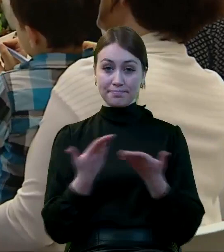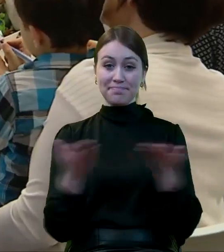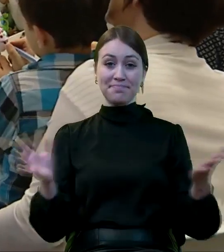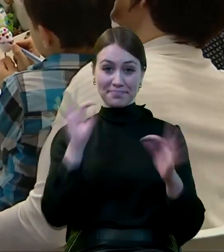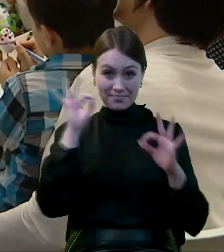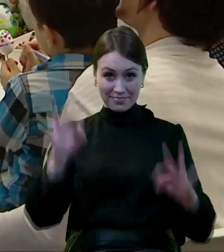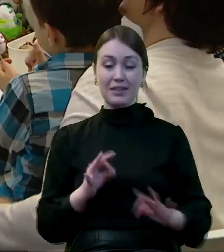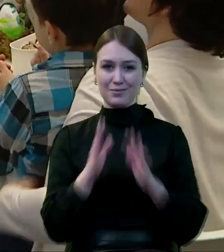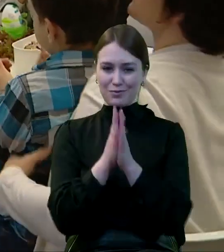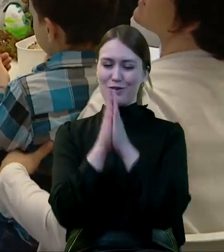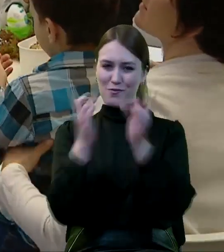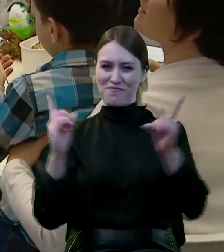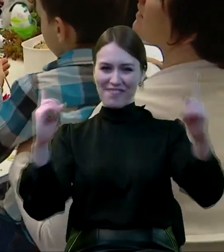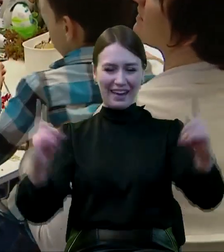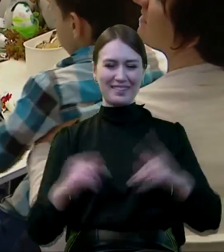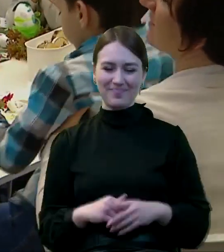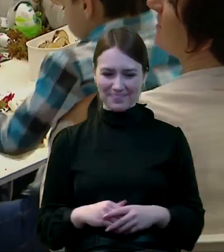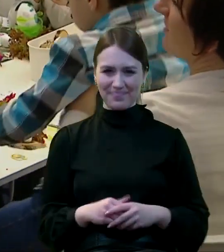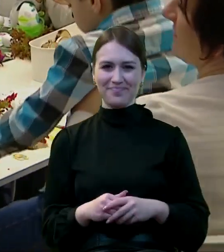Szanowni państwo, prosimy o uwagę.